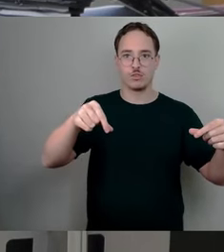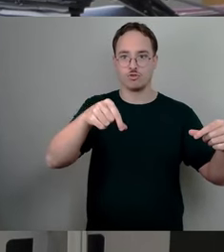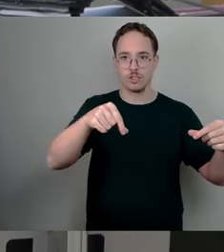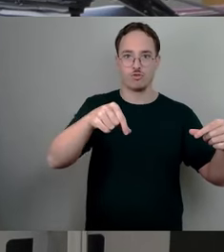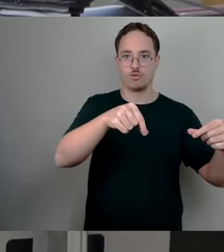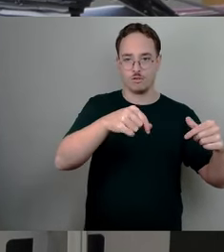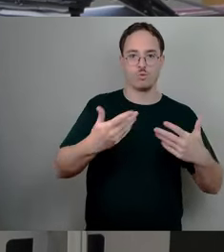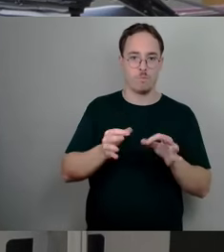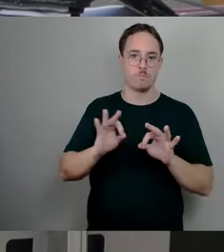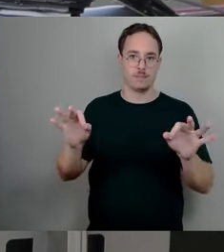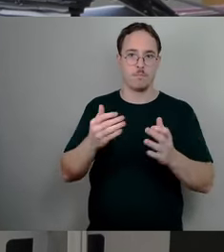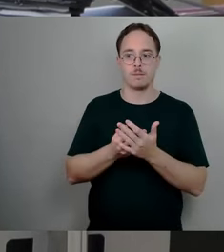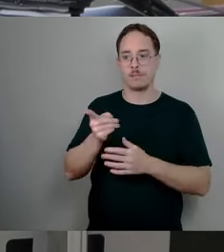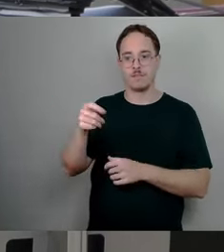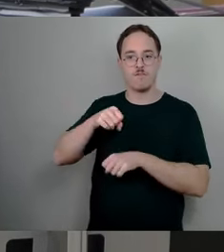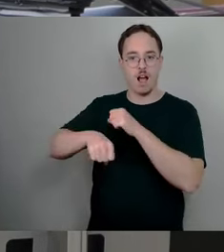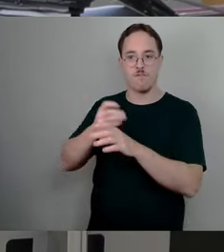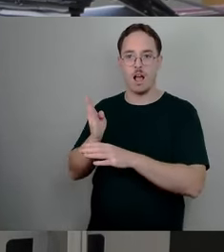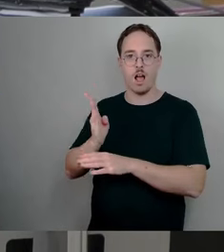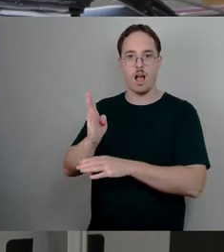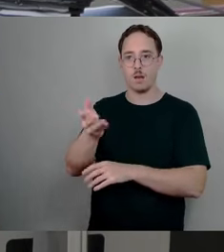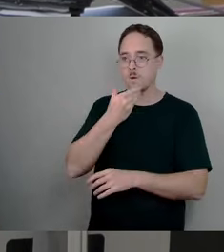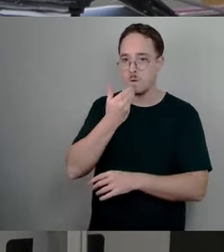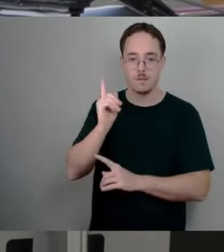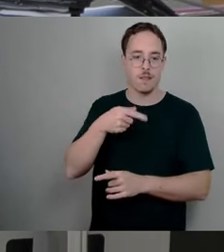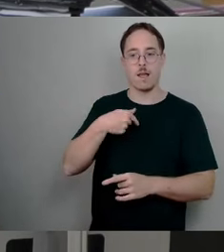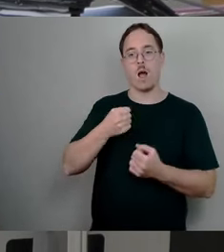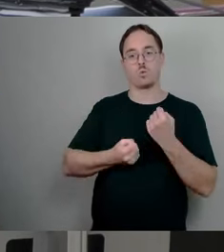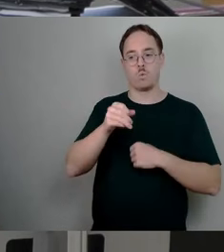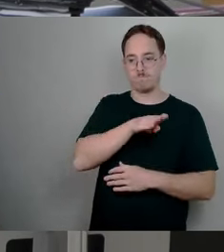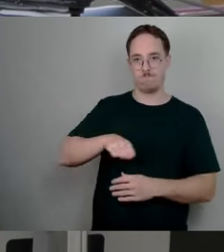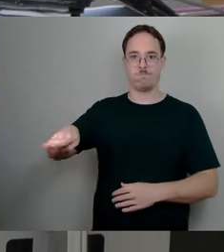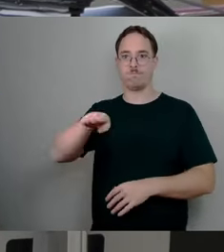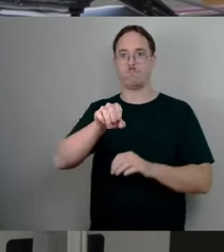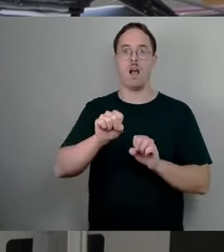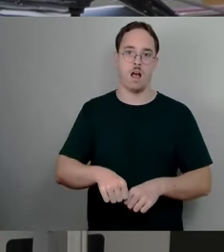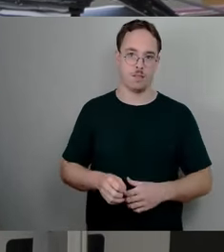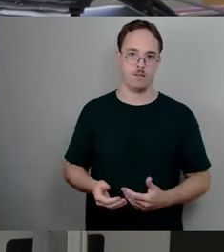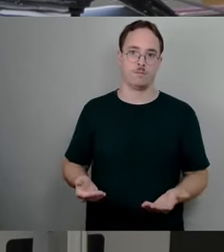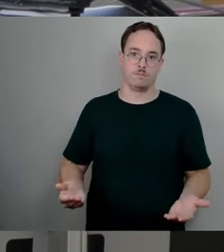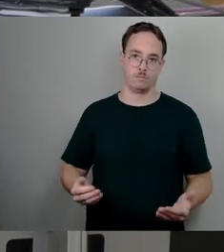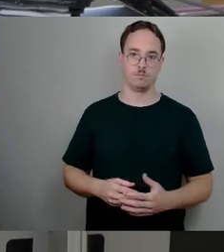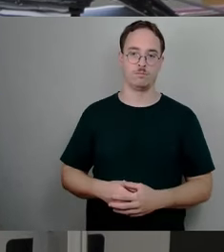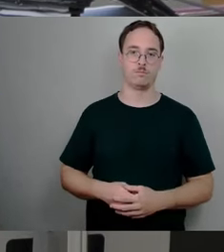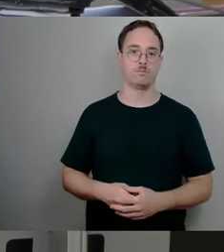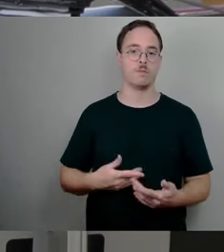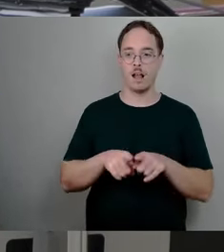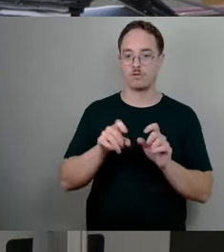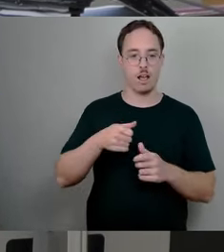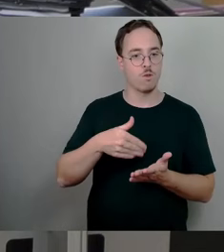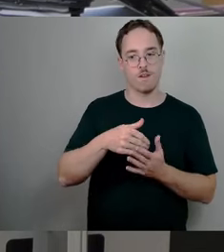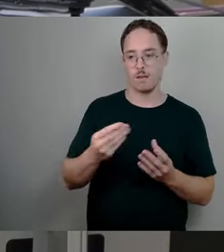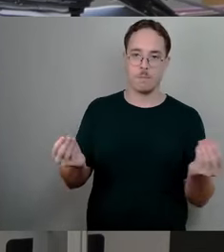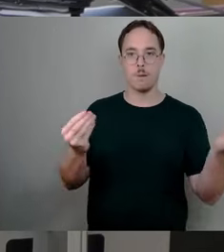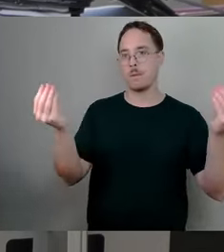eben auch drüber passieren kann. Das Gleiche übrigens könnte man jetzt noch weiterführen, weil der ganze Serviceverkehr, Lieferverkehr,